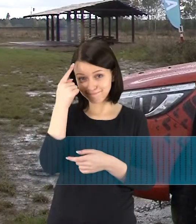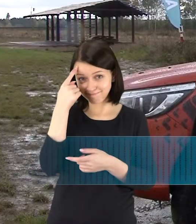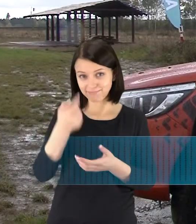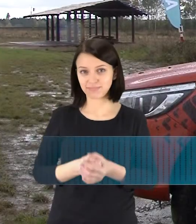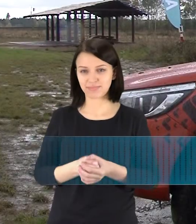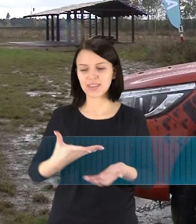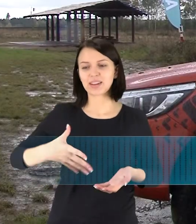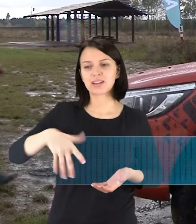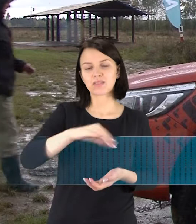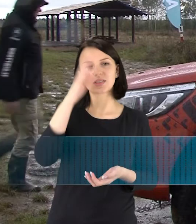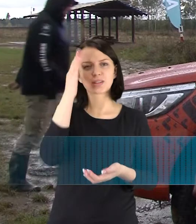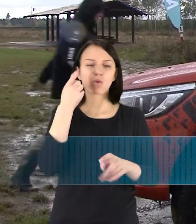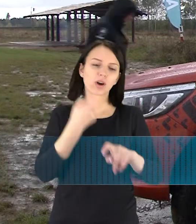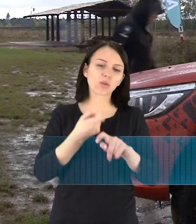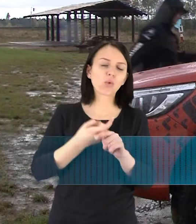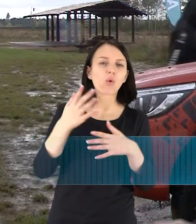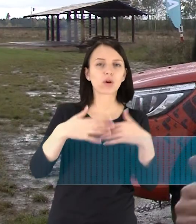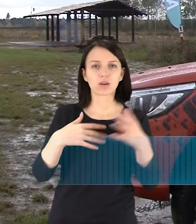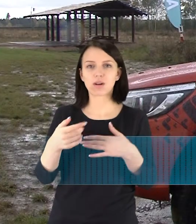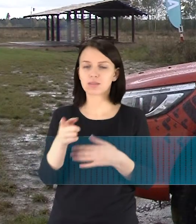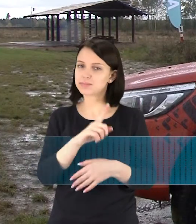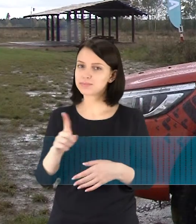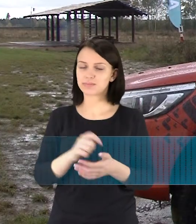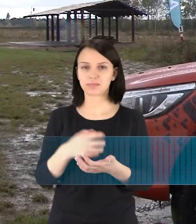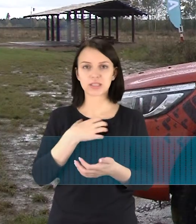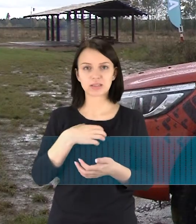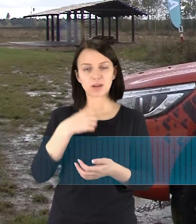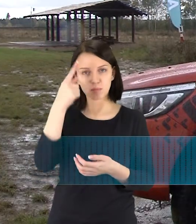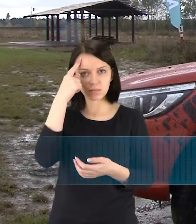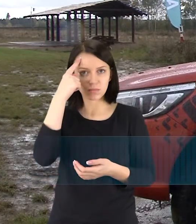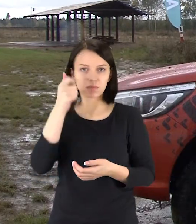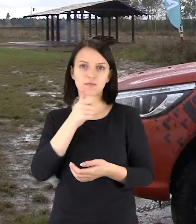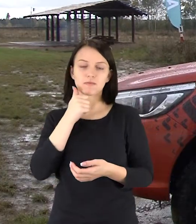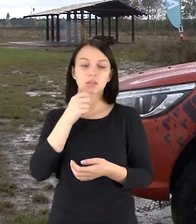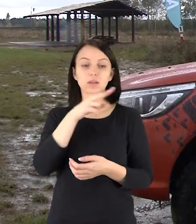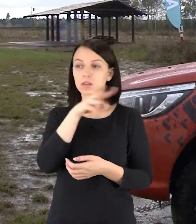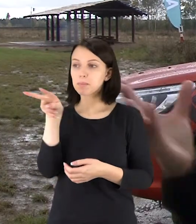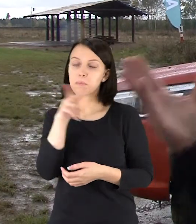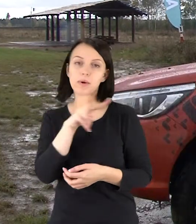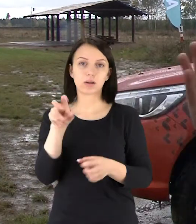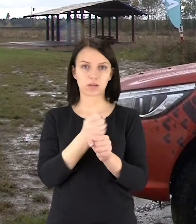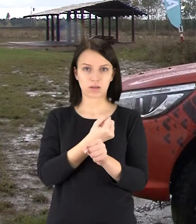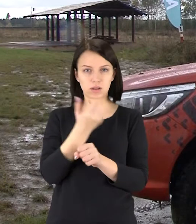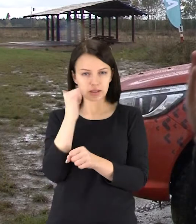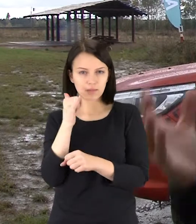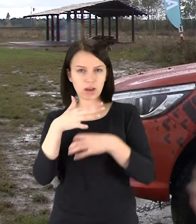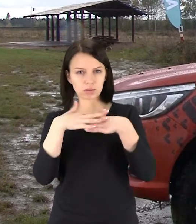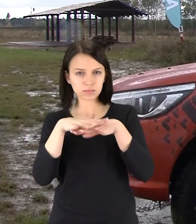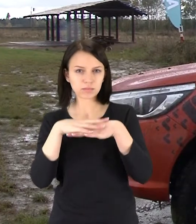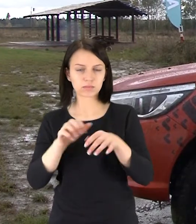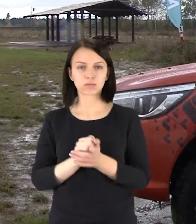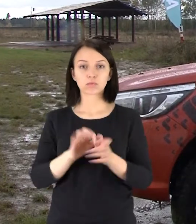visada yra va čia. Kažkai visi galvoja, kad yra koja, kad ranka. Svarbiausia detalė yra galva. Reikia visą laiką matyt aplinką, reikia